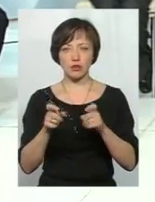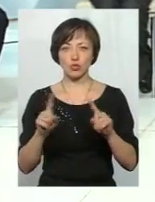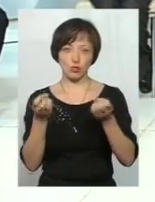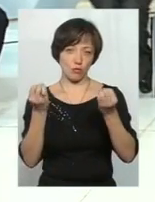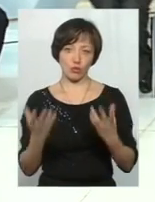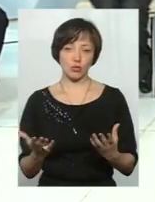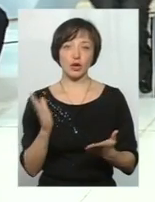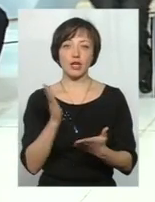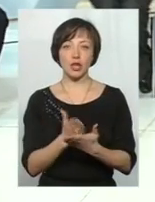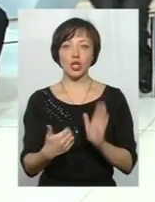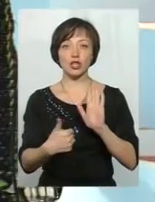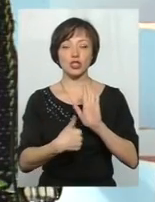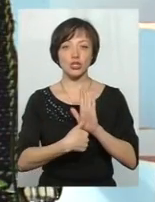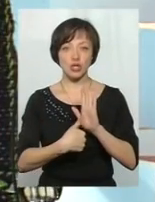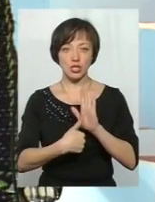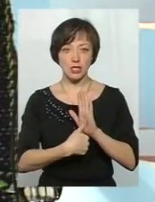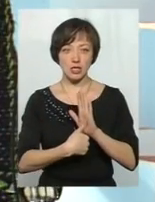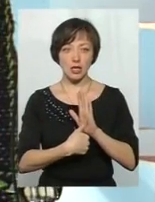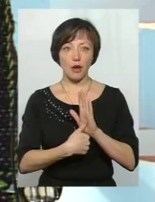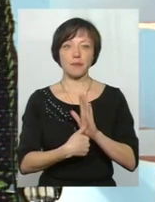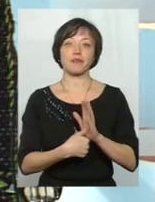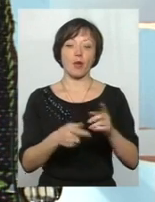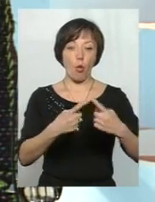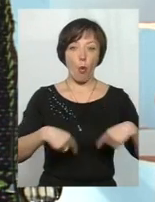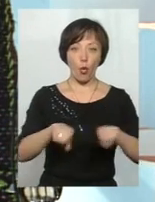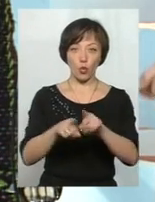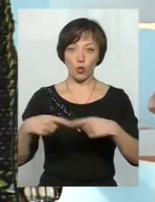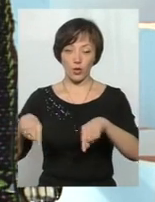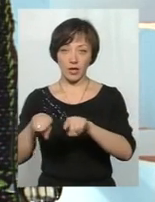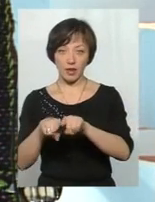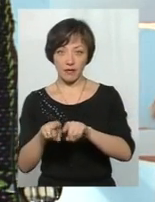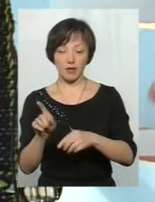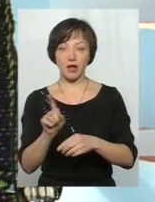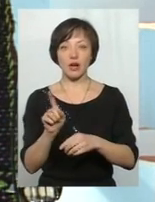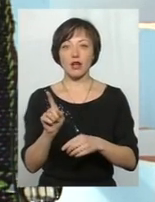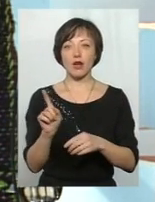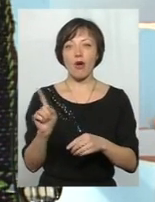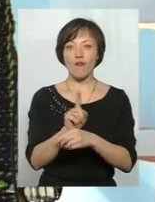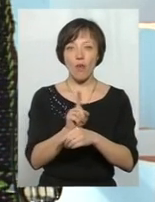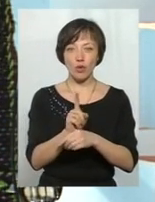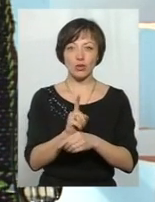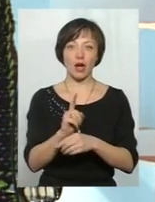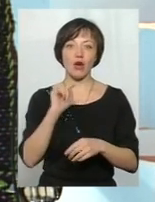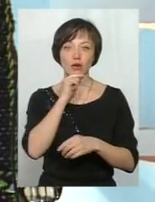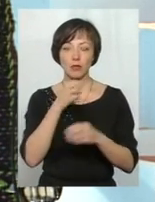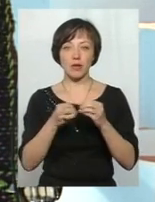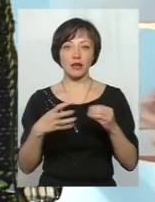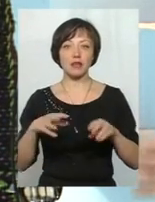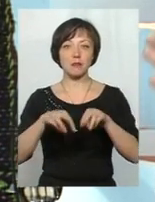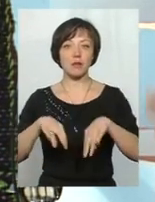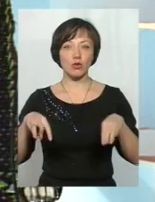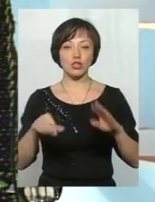Дуже просто. Є 6 мажоритарників. Навіть якщо взяти квоту соцеконома по 15 мільйонів,